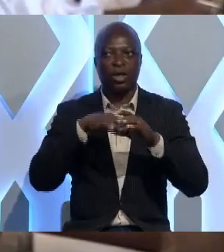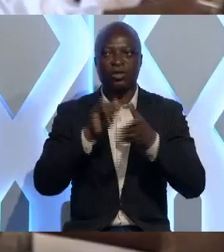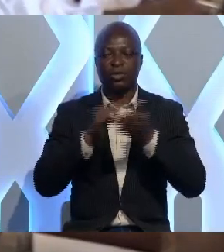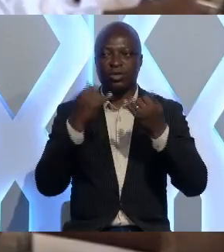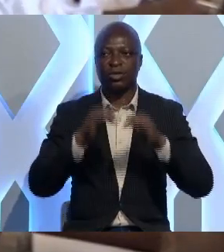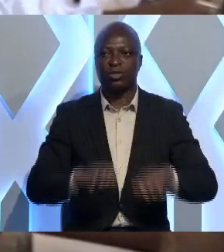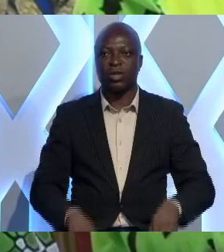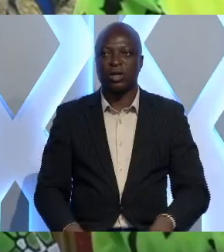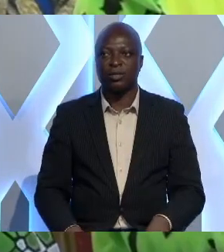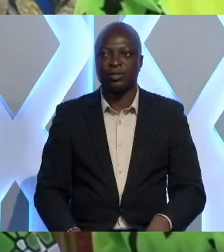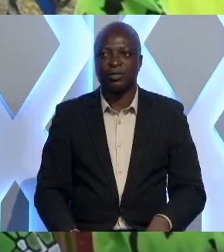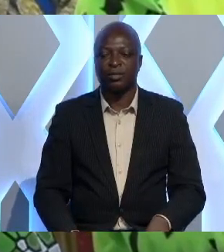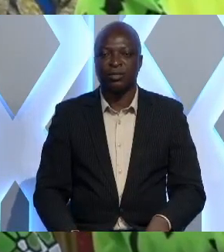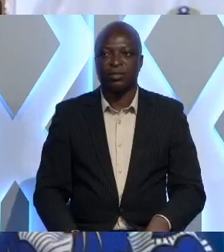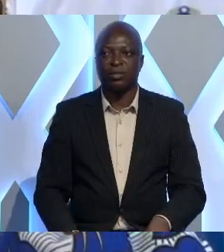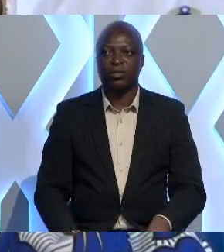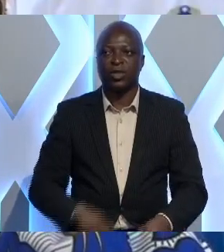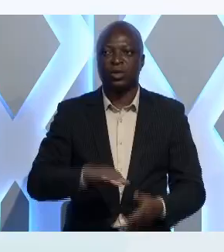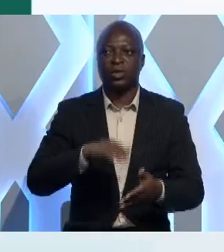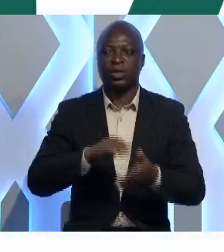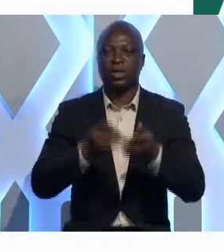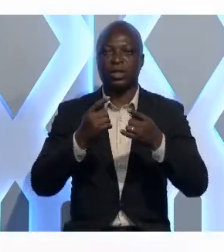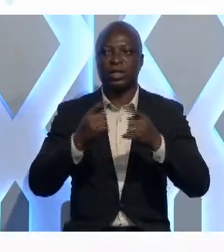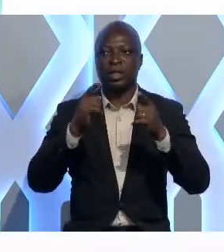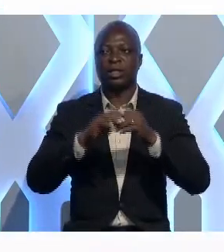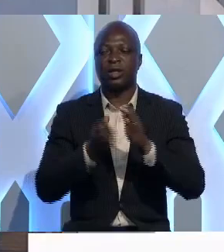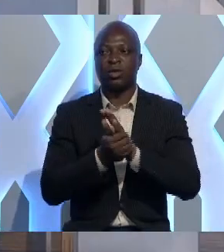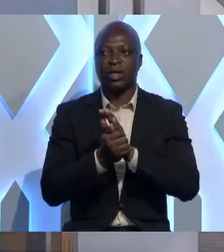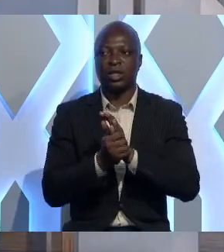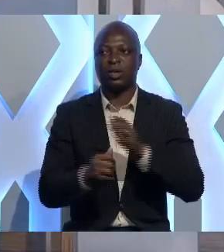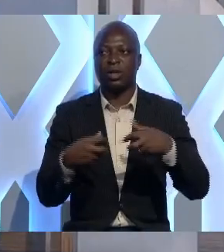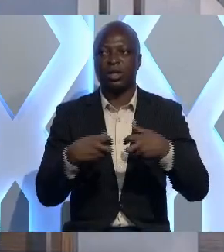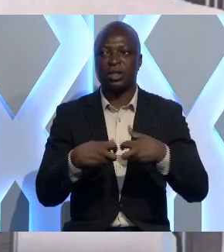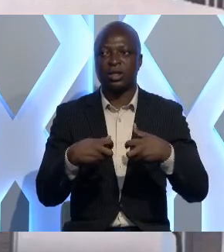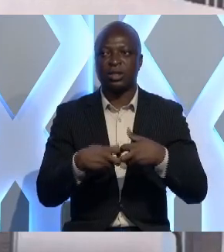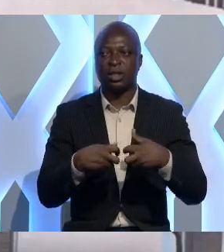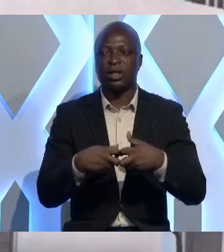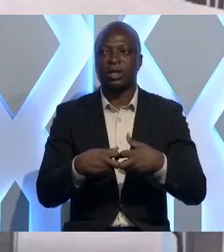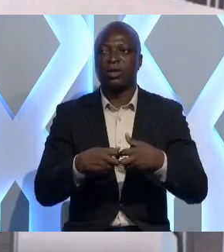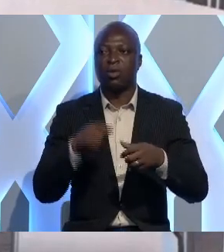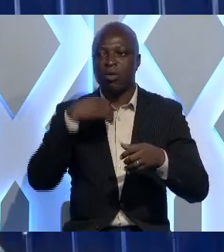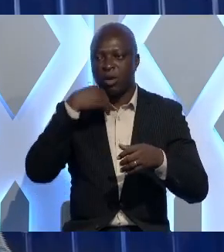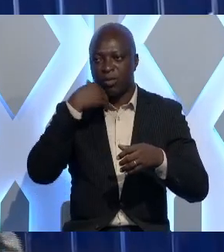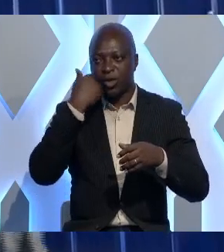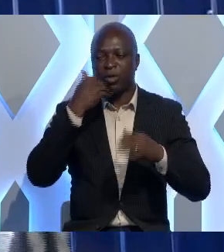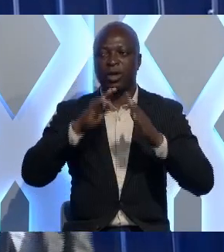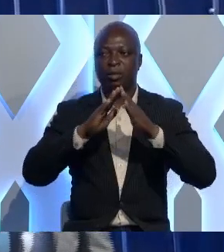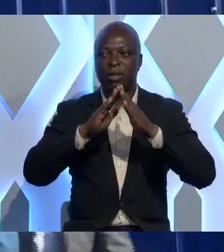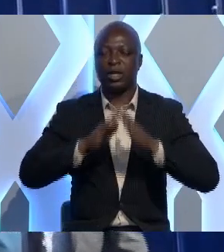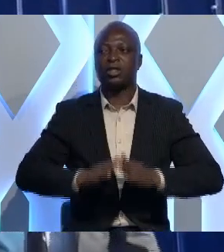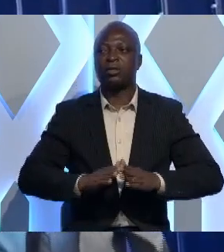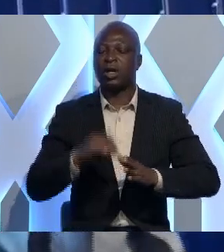édition. Le centre d'excellence et de maîtrise de l'électricité CERM aura bientôt un bâtiment